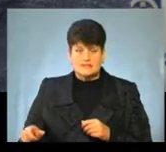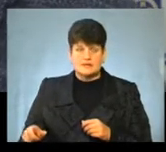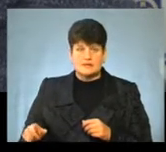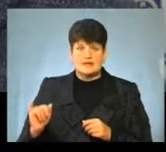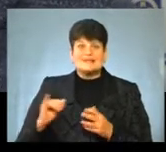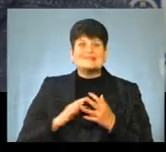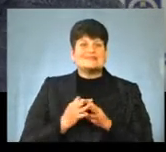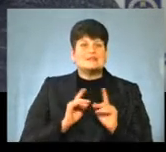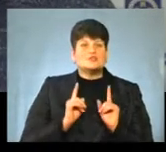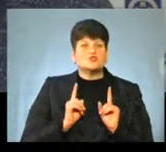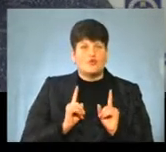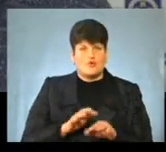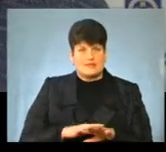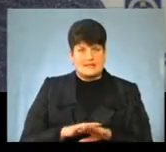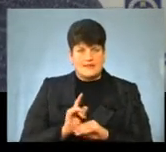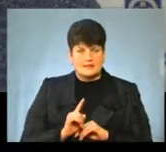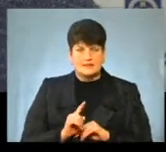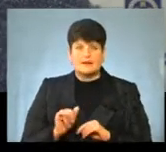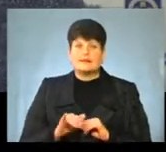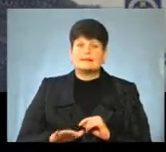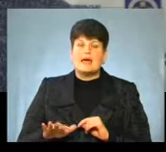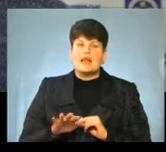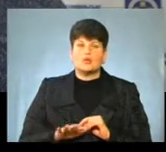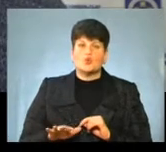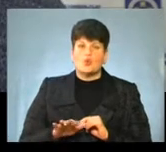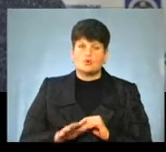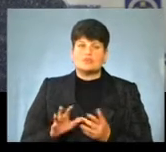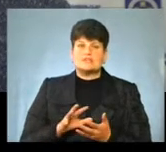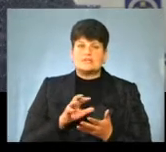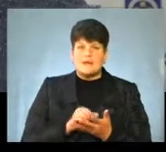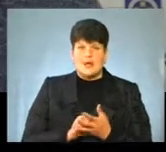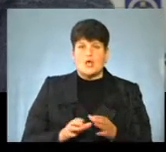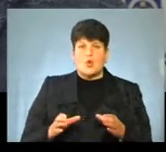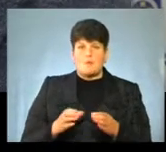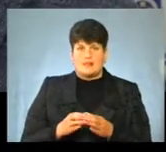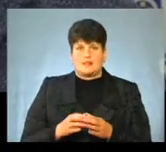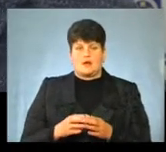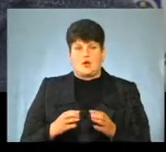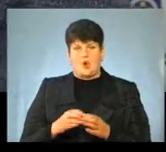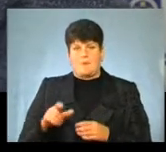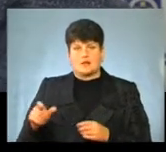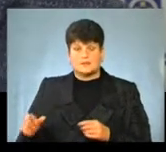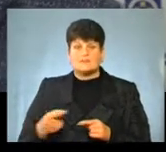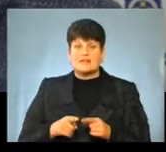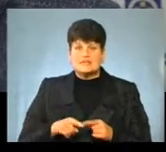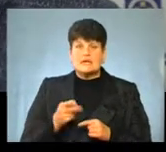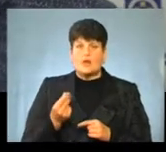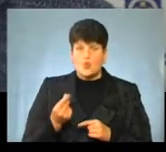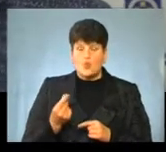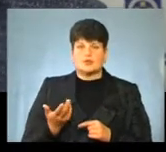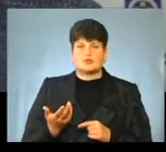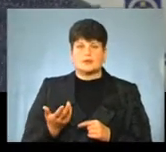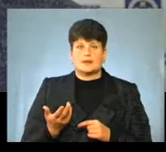і сільського тільки населення, і територію, яку займає об'єднана громада. Тобто це кошти, які